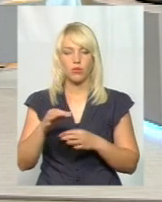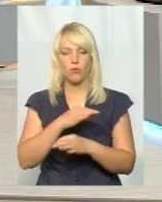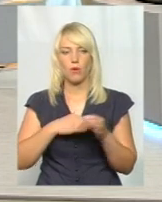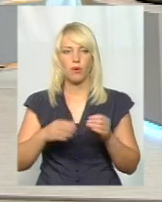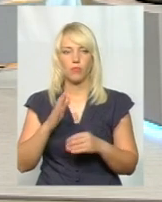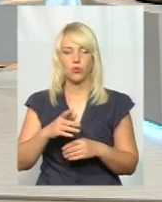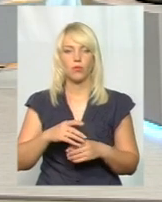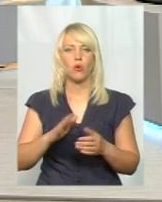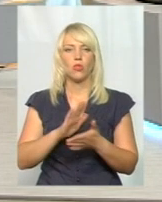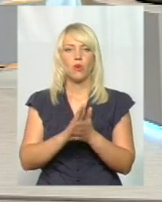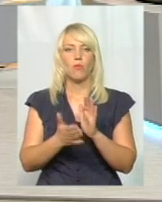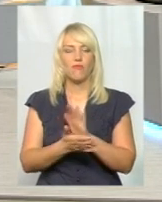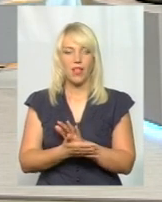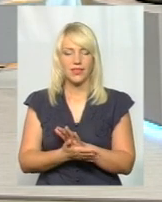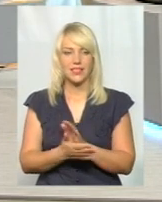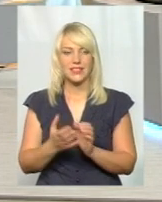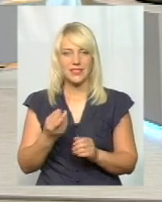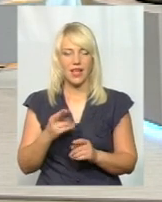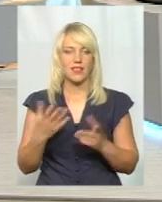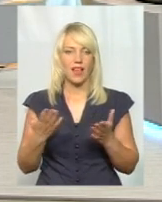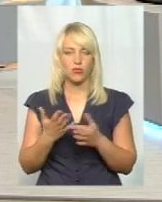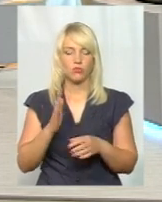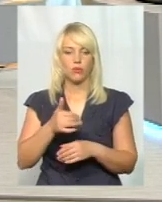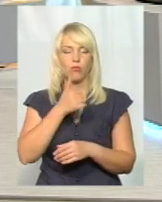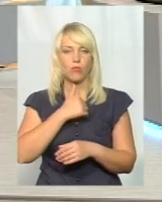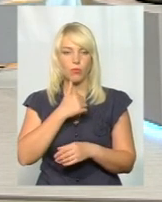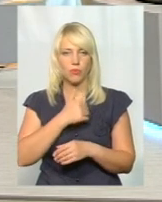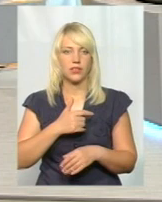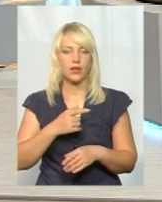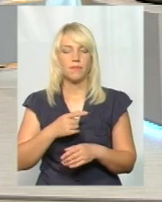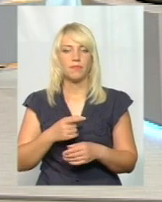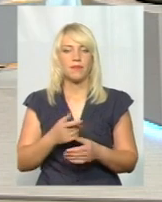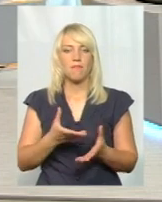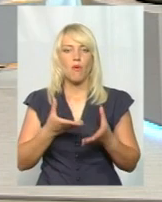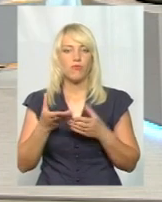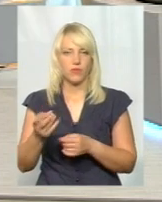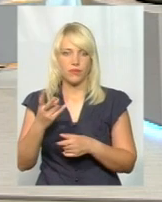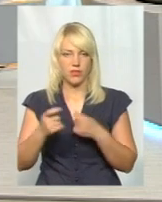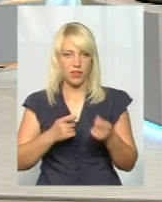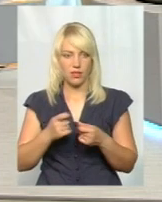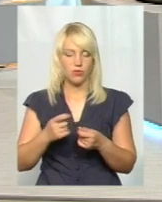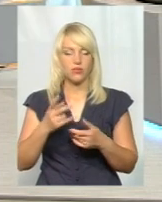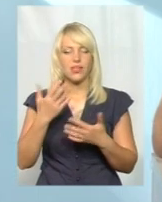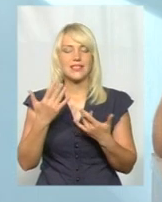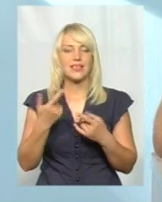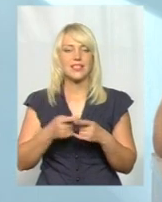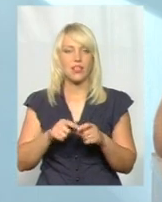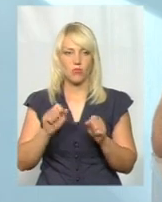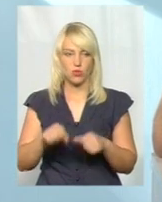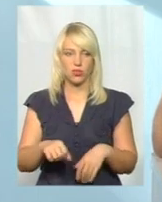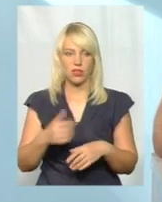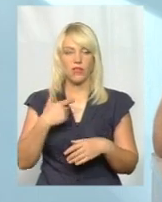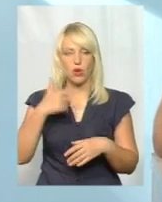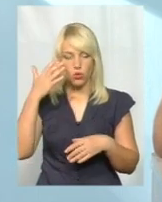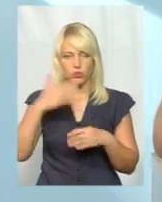домовлятися якось, будемо спробувати переконати владу. Ну, наскільки це можливо, ви розумієте, що зараз є